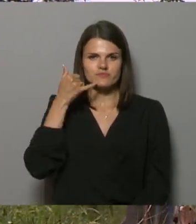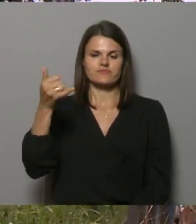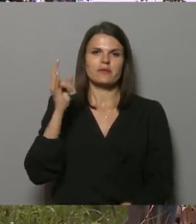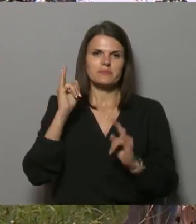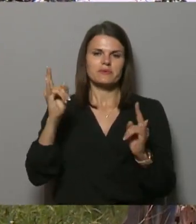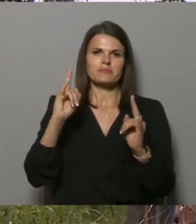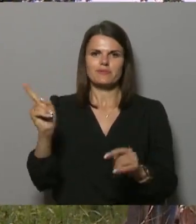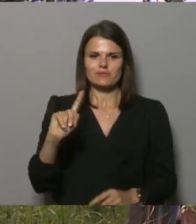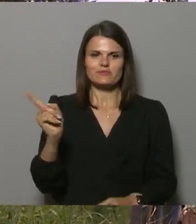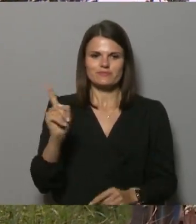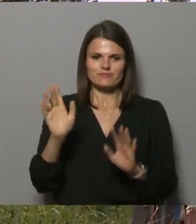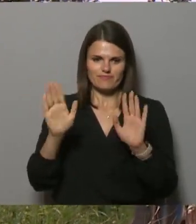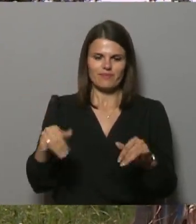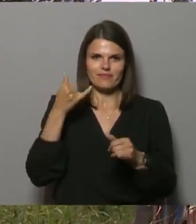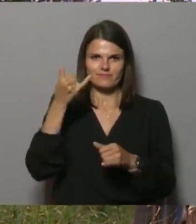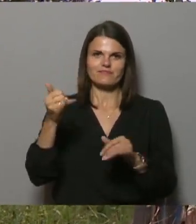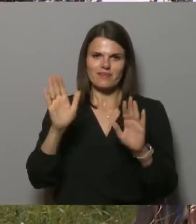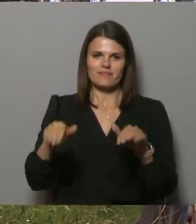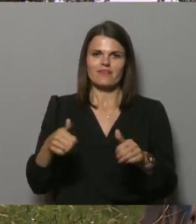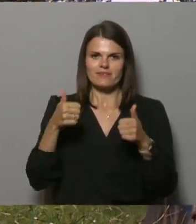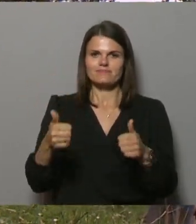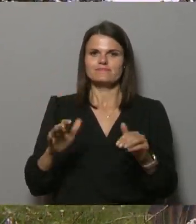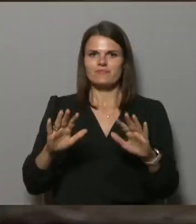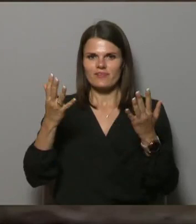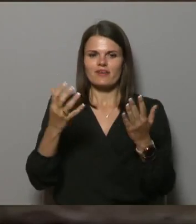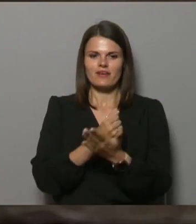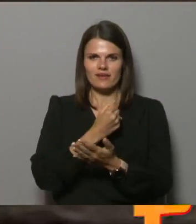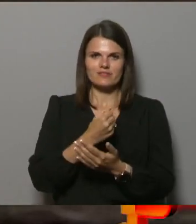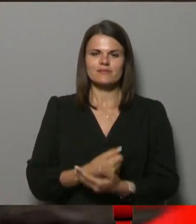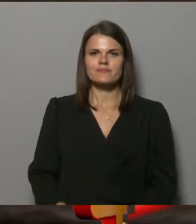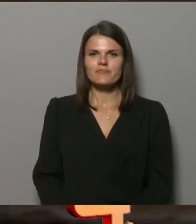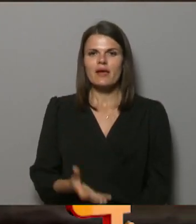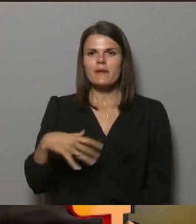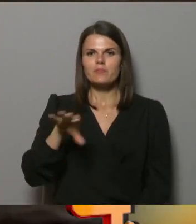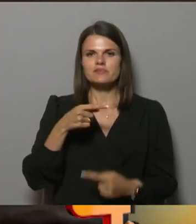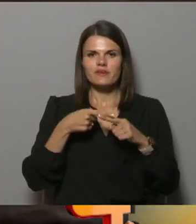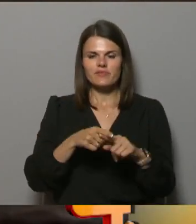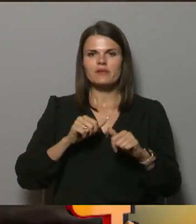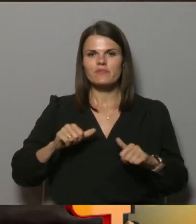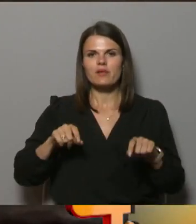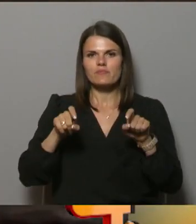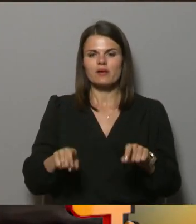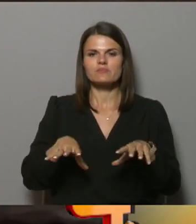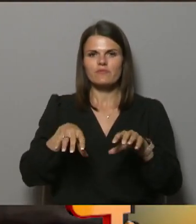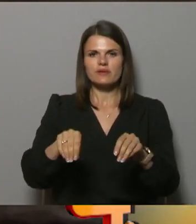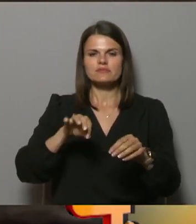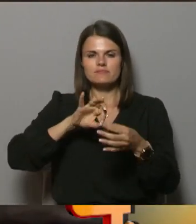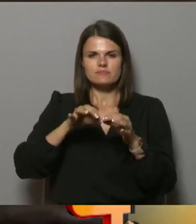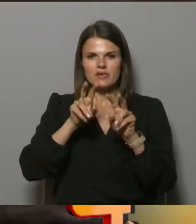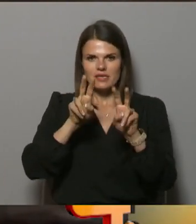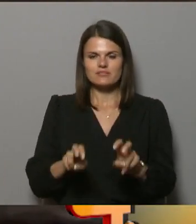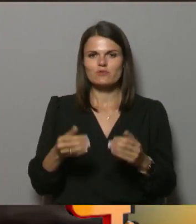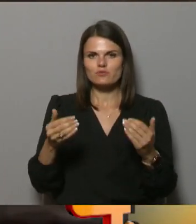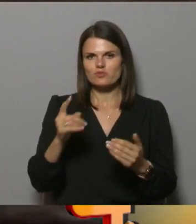Ir! Ir zvana! Izdevās atrast! Mēs ar tehnisko dienu stāp sēdāmies un veicām paziļināt izspēti.